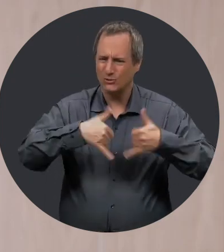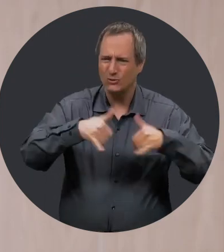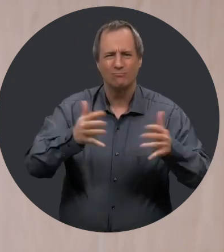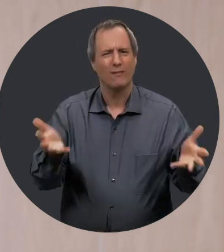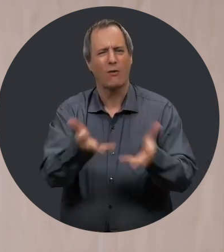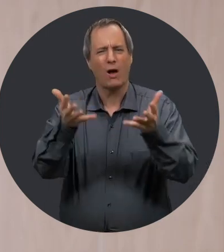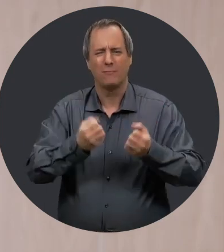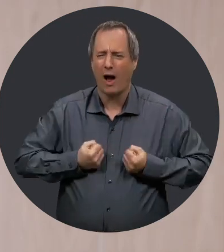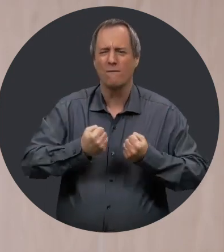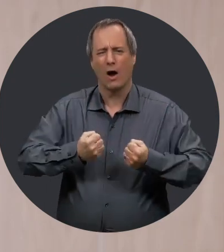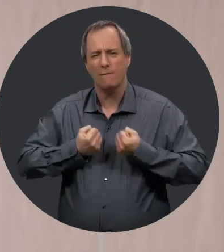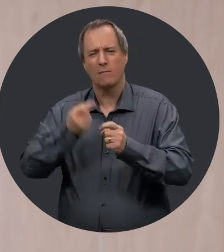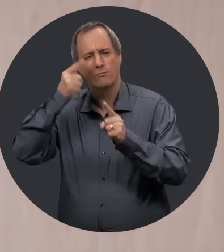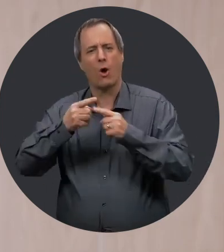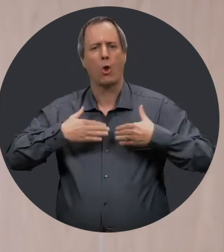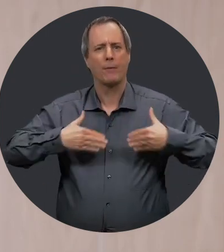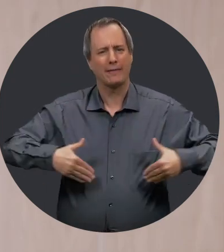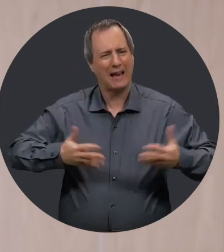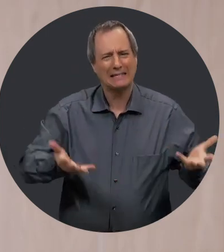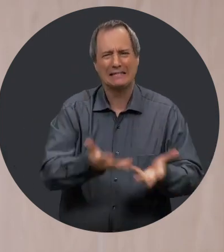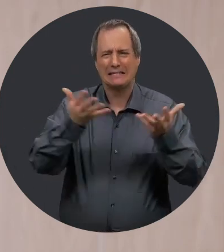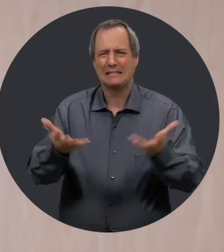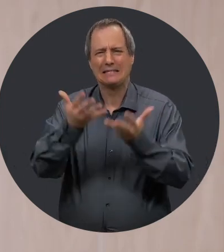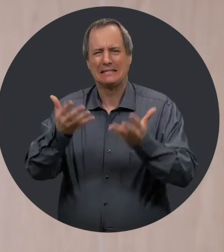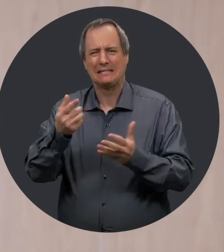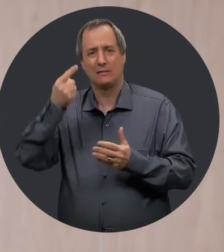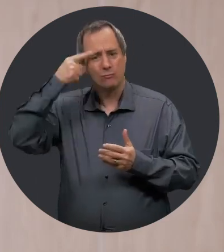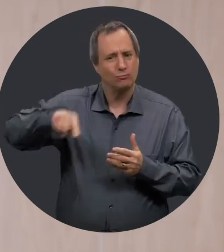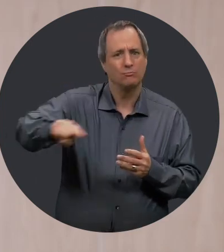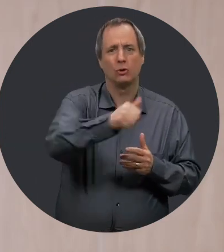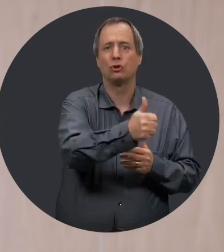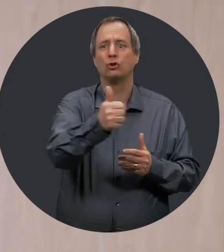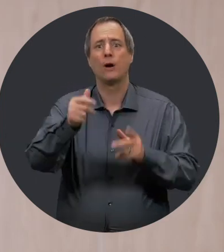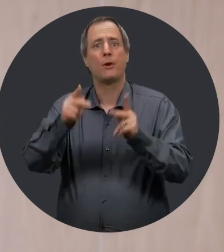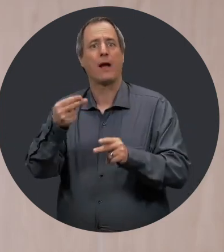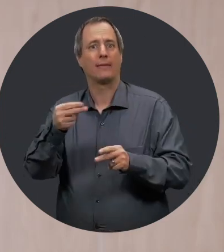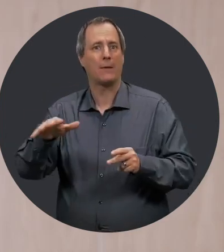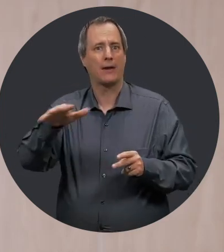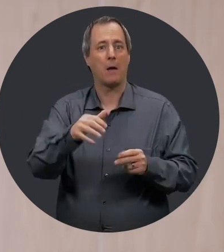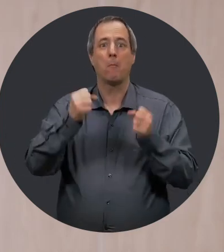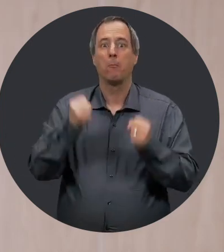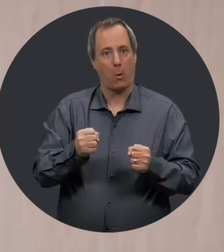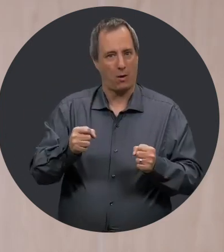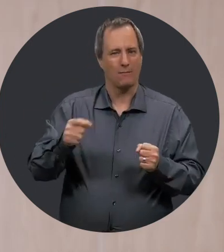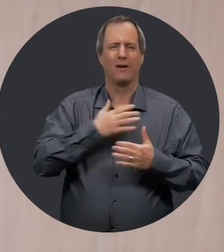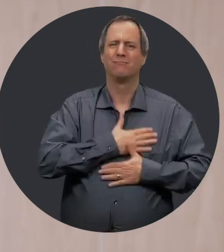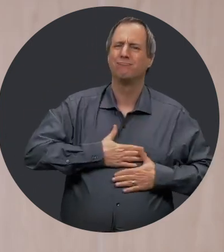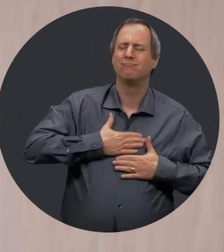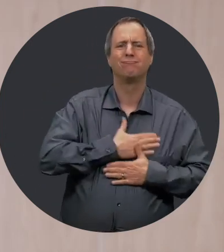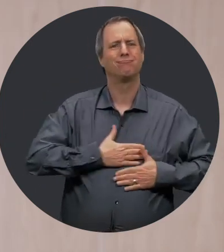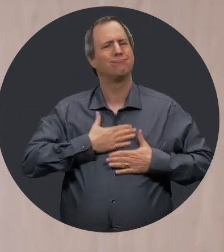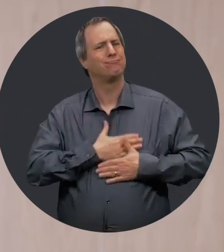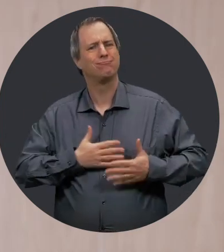à poursuivre vos efforts, votre œuvre humanitaire, afin que chaque personne handicapée, quelle qu'elle soit, puisse